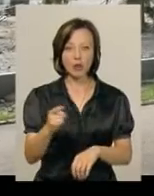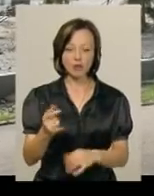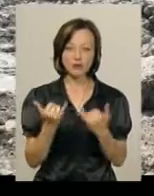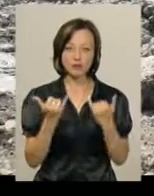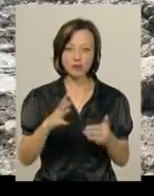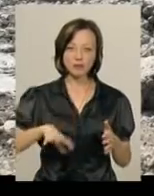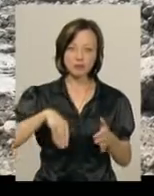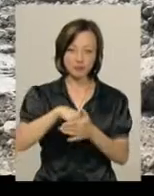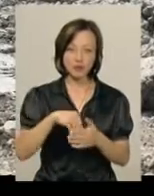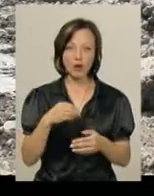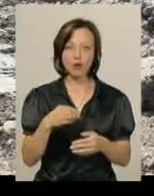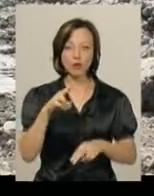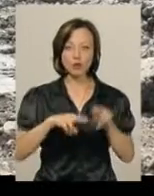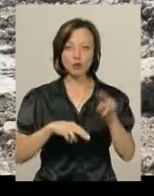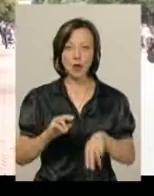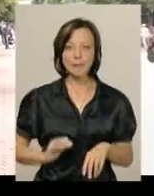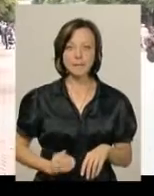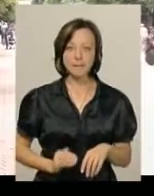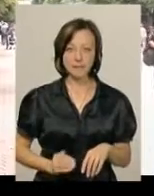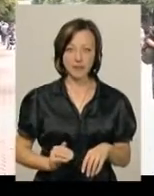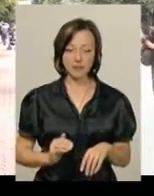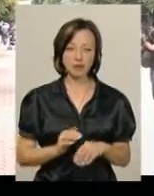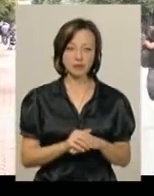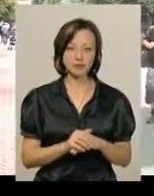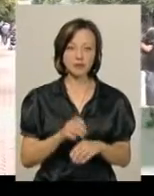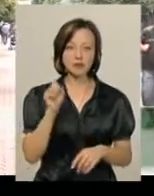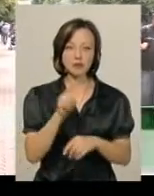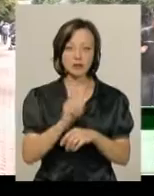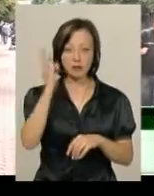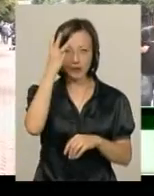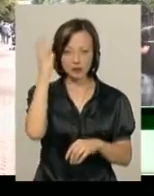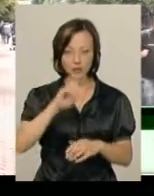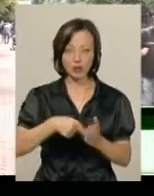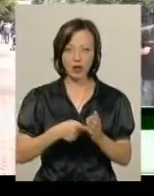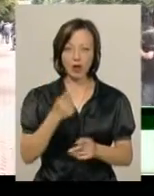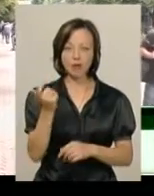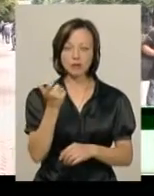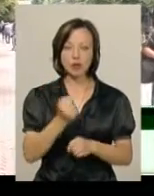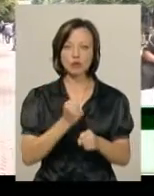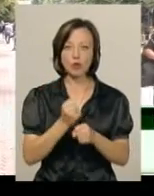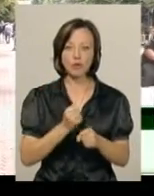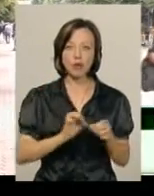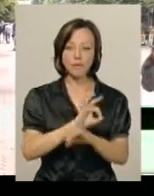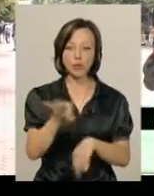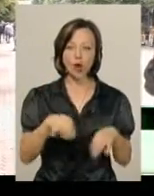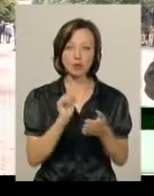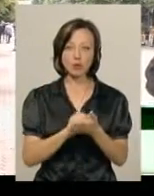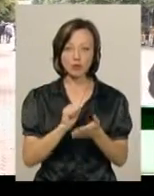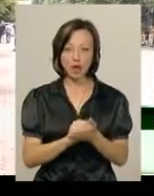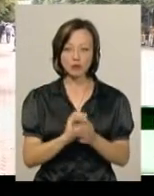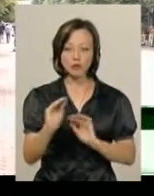за власний кошт будує приватний підприємець. На замовлення управління житлово-комунального господарства було розроблено проєктно-кошторисна документація,